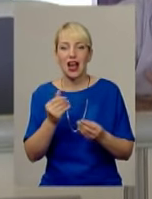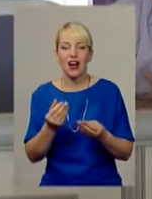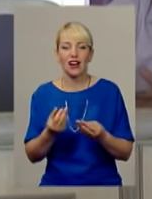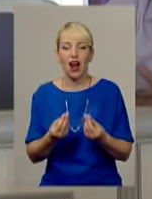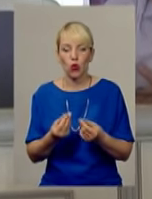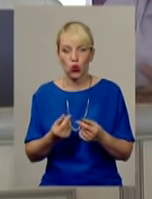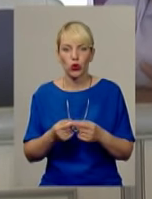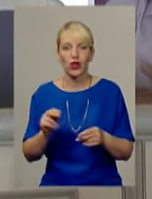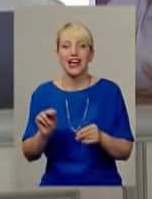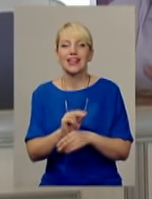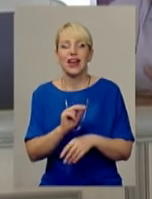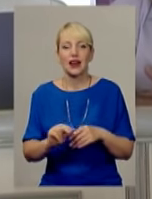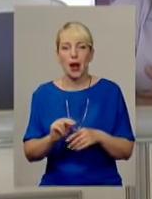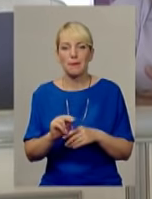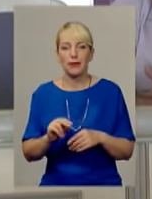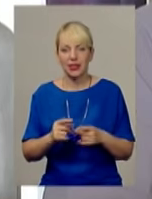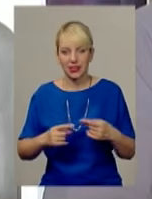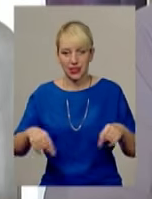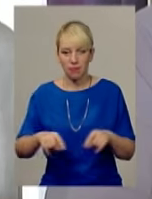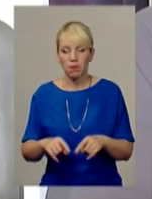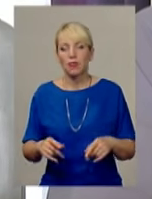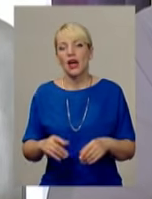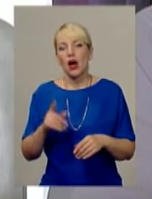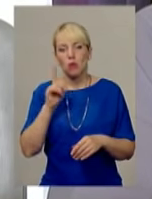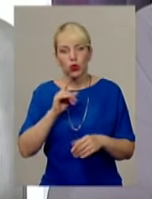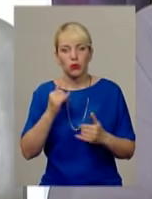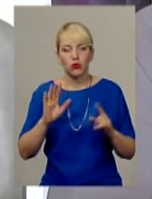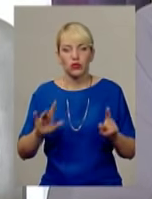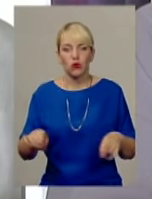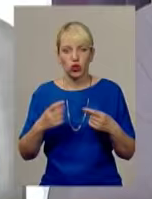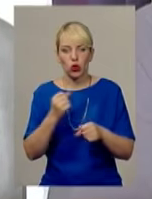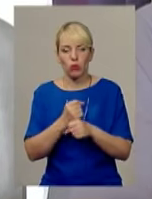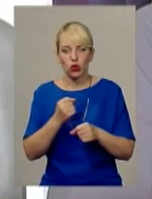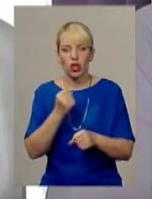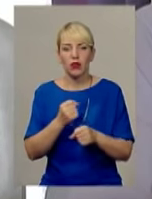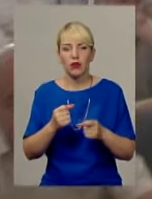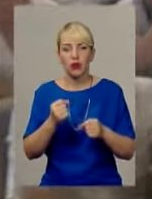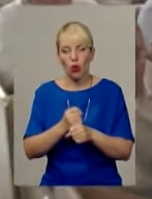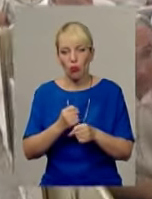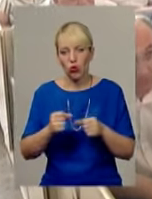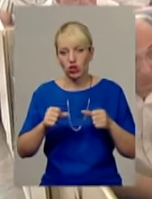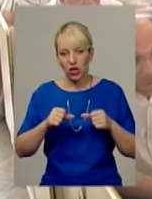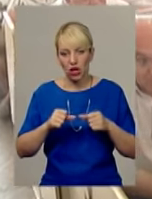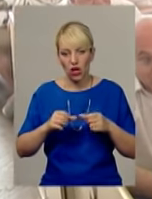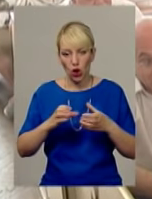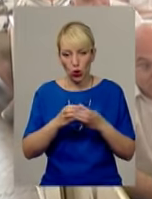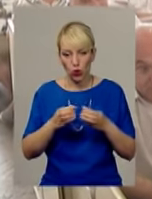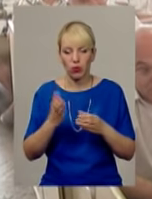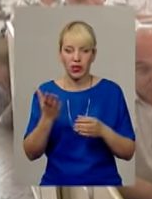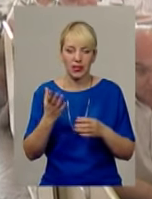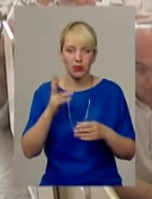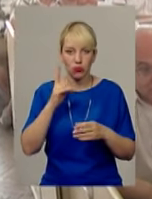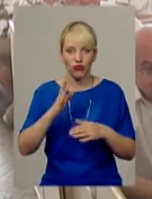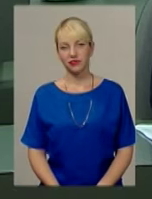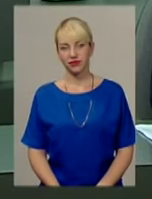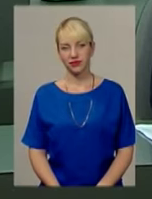згоди так і не дійшли, представники влади запропонували створити робочу групу спровідних фахівців, який визначать усі за і проти можливої реорганізації.